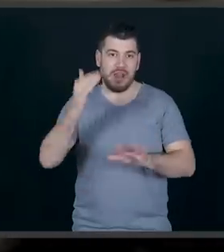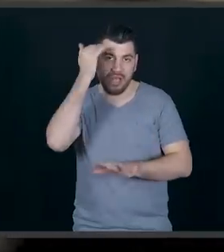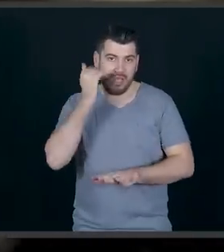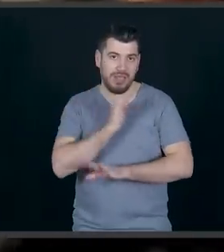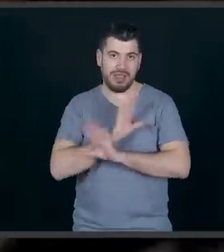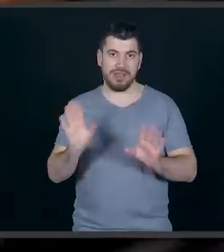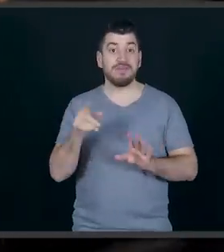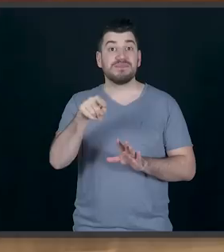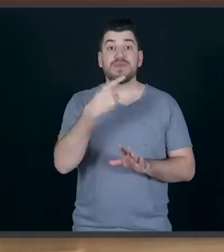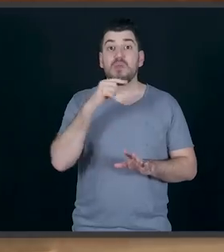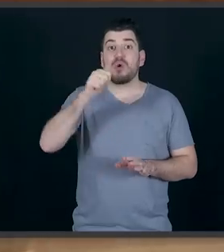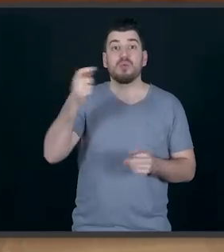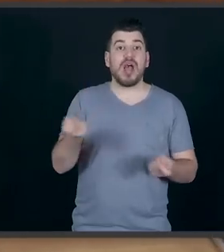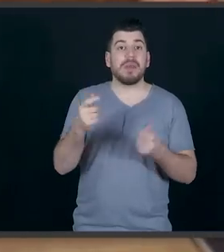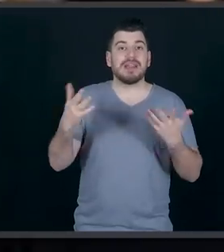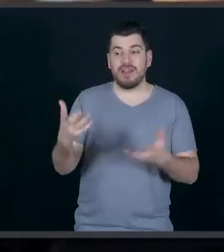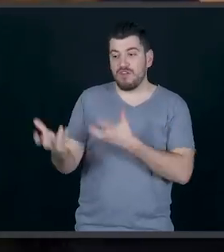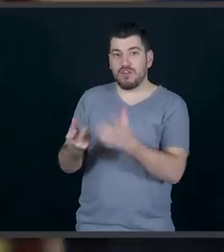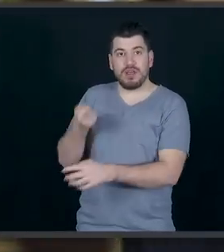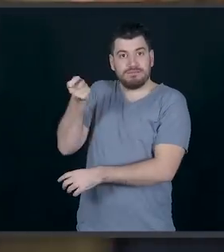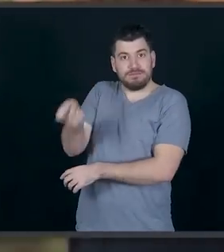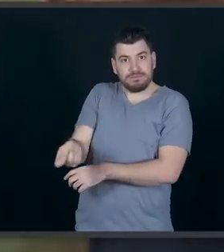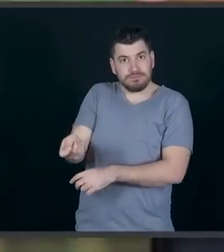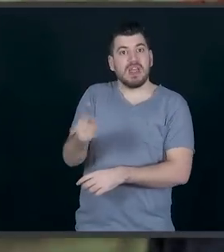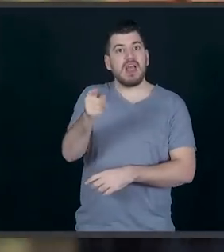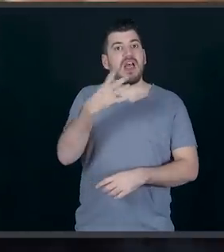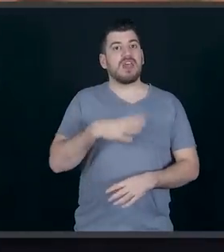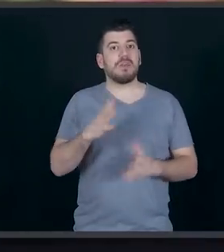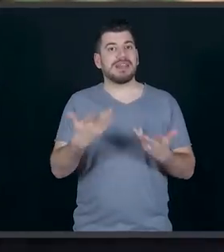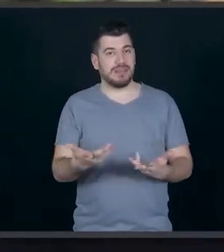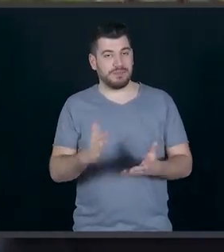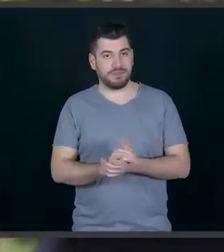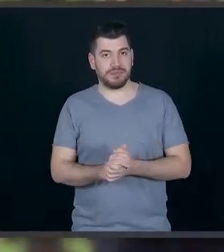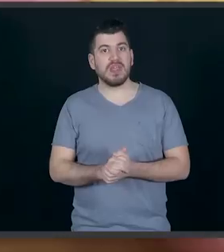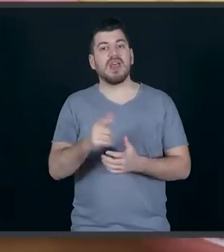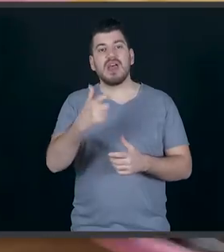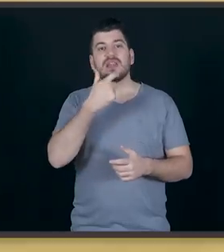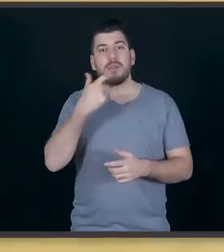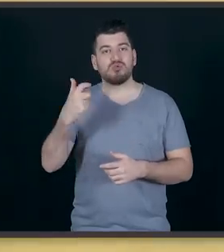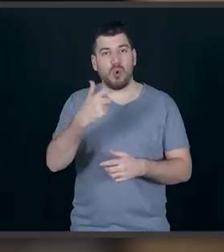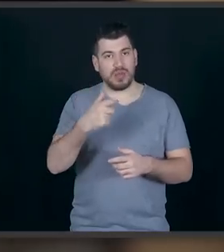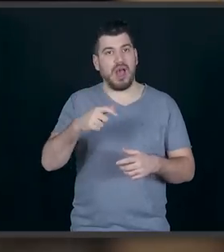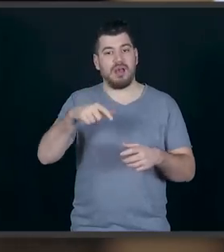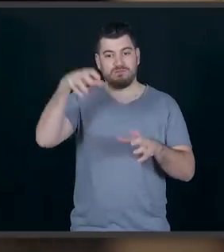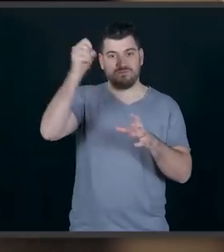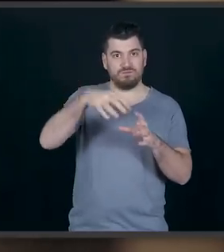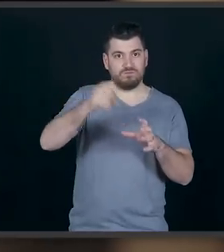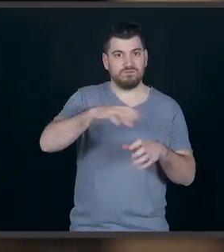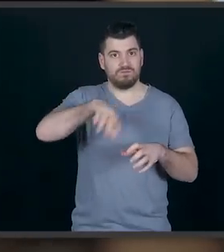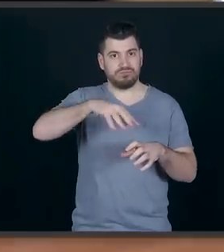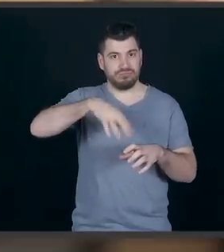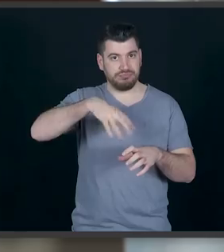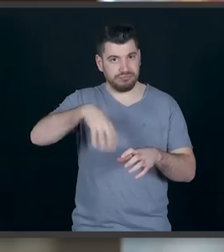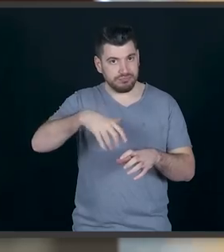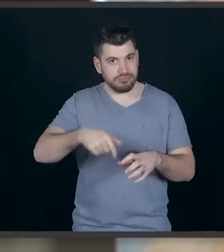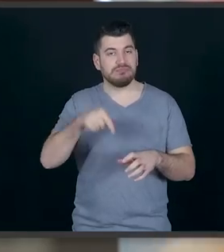κίνηση. Παίρνουμε και βάζουμε το τηγάνο πάνω στη φωτιά. Πολύ εύκολα τα φέρνουμε λίγο μέχρι που να ετοιμάσουμε να τρύψουμε τα μπισκότα. Παίρνουμε έτσι όπως είναι τα